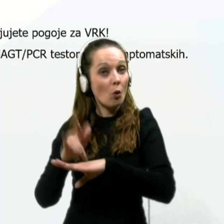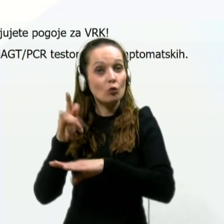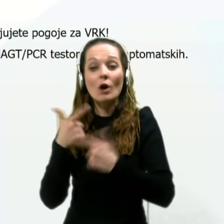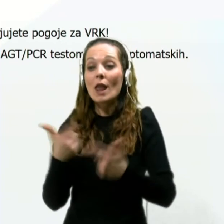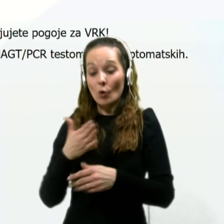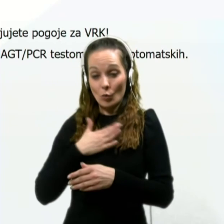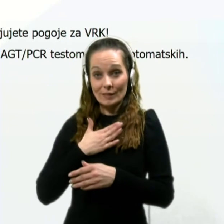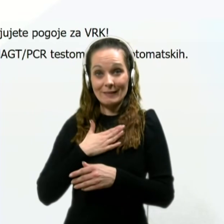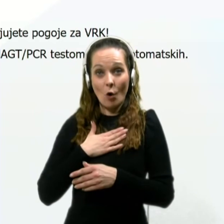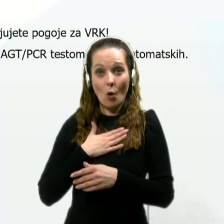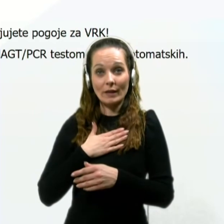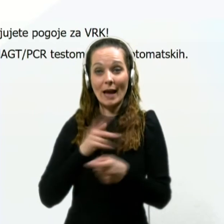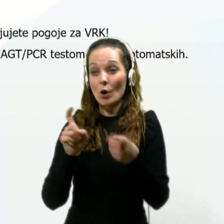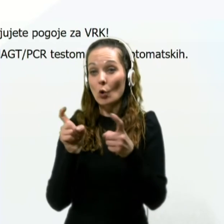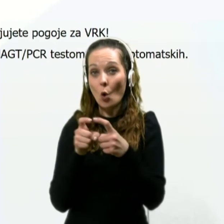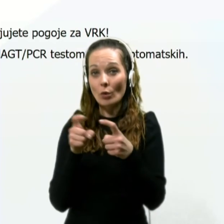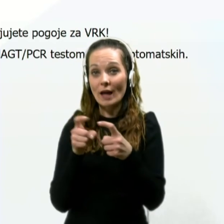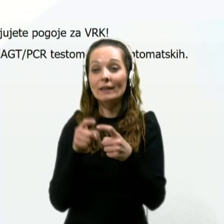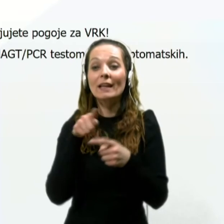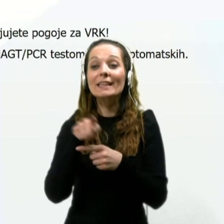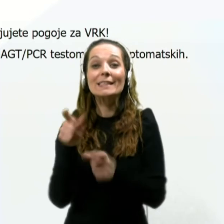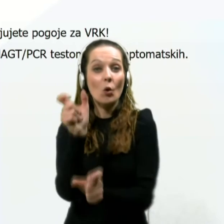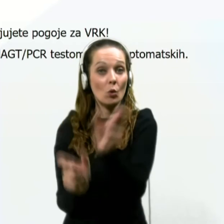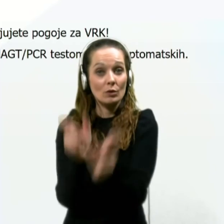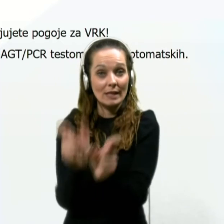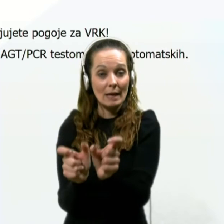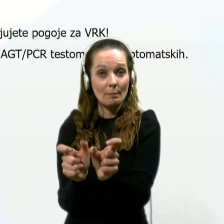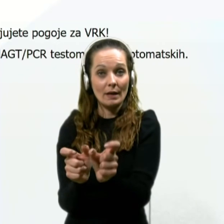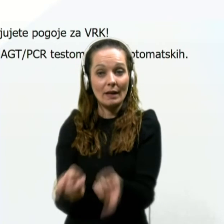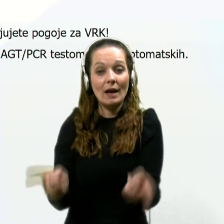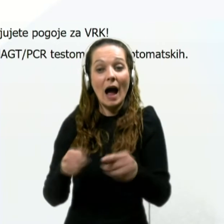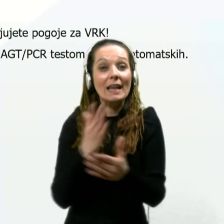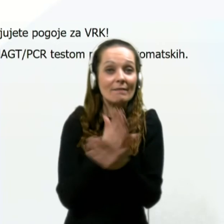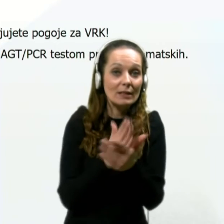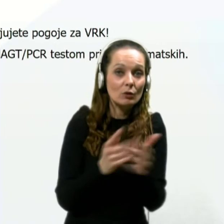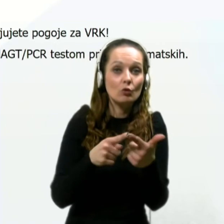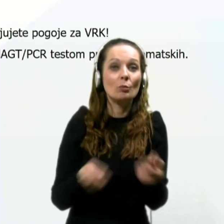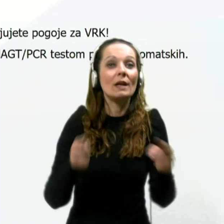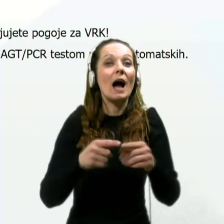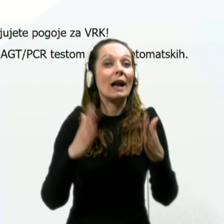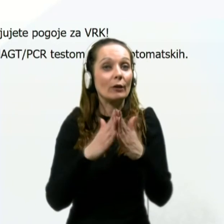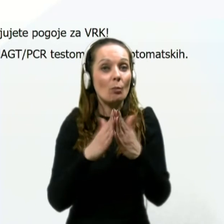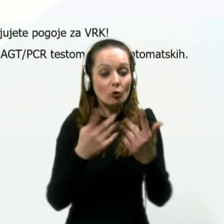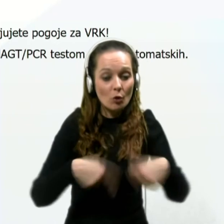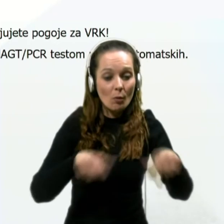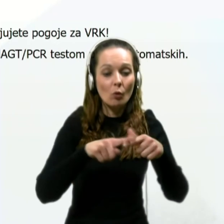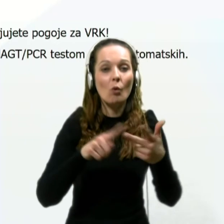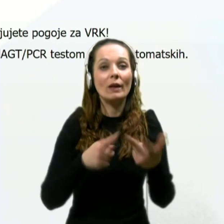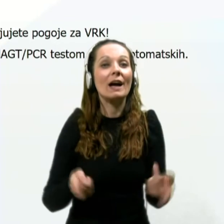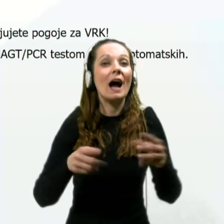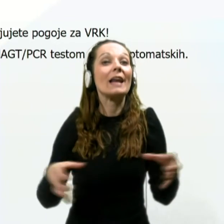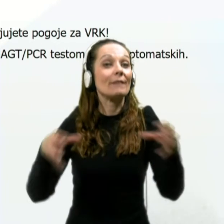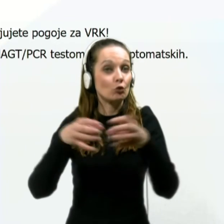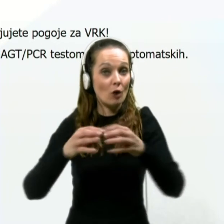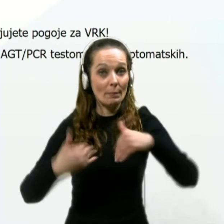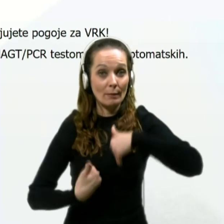svoje kontakte, se pravi tiste osebe, s katerimi je ali v službi, ali v domačem okolju ali v družabnem